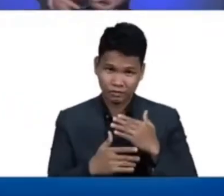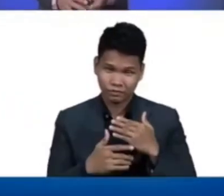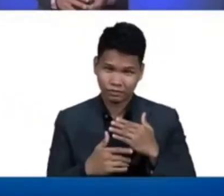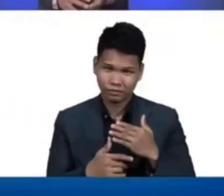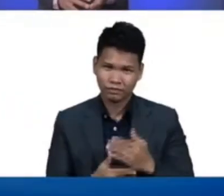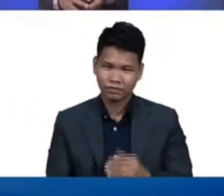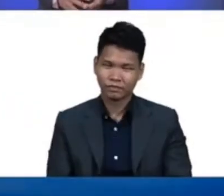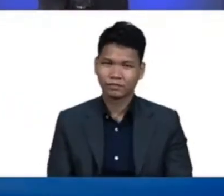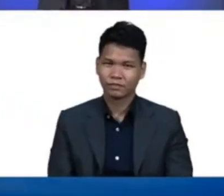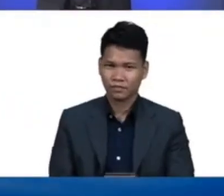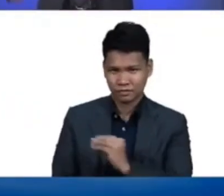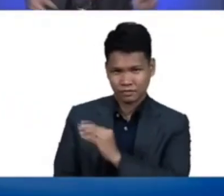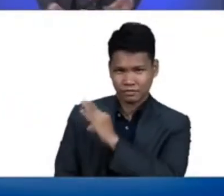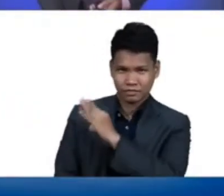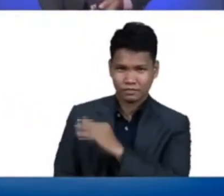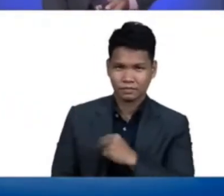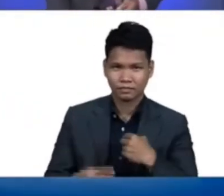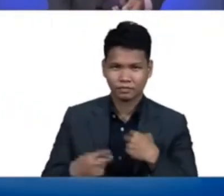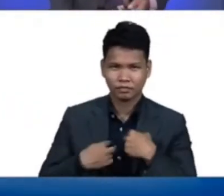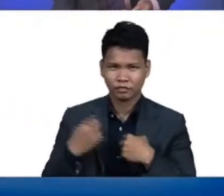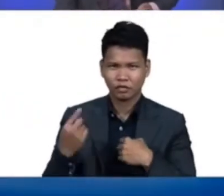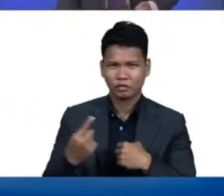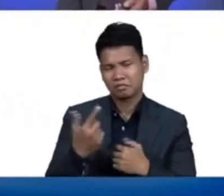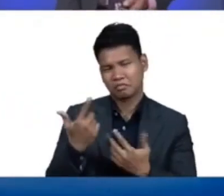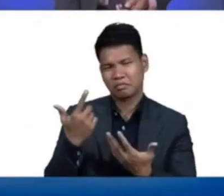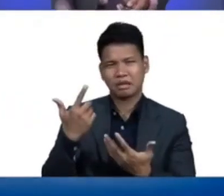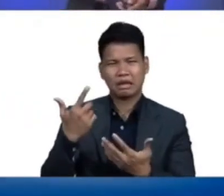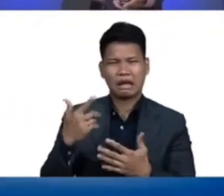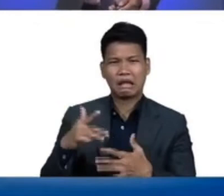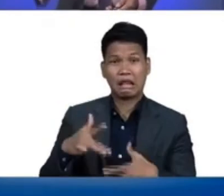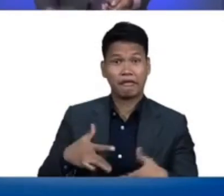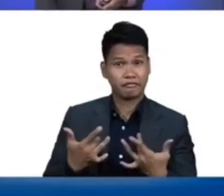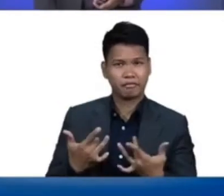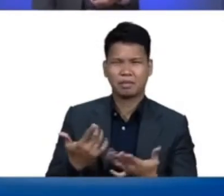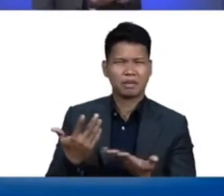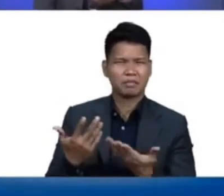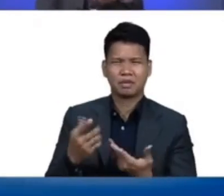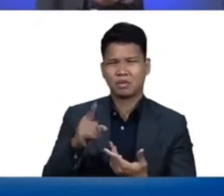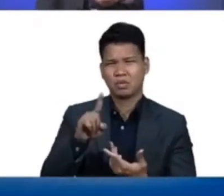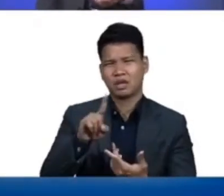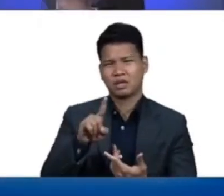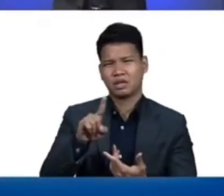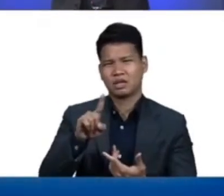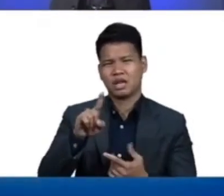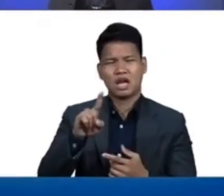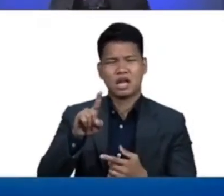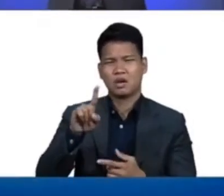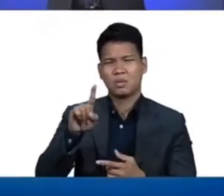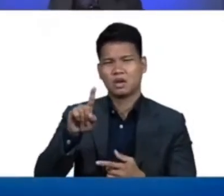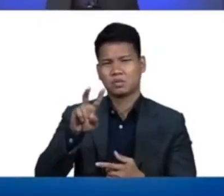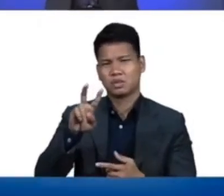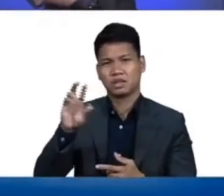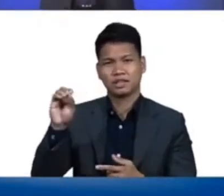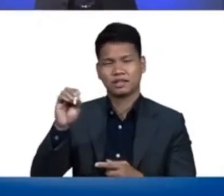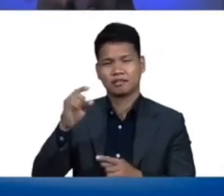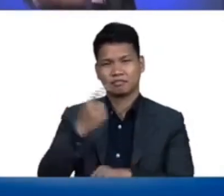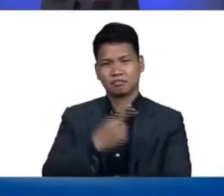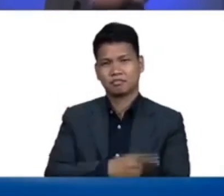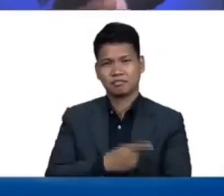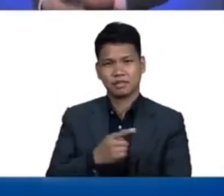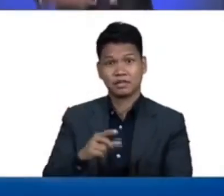Human blood cells have a lifespan of only three months or 120 days. makikita po natin na